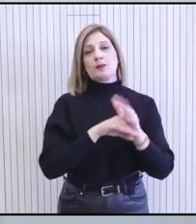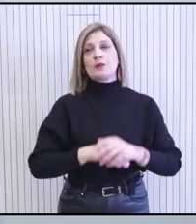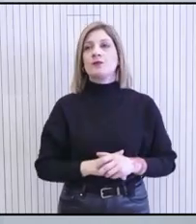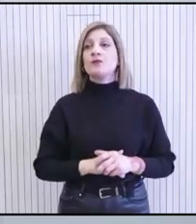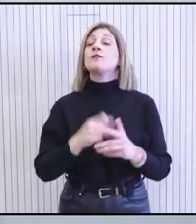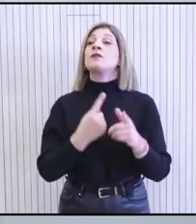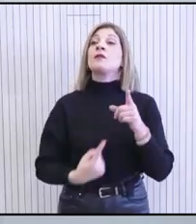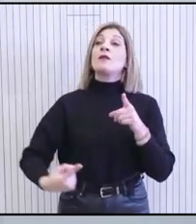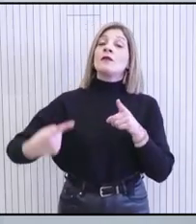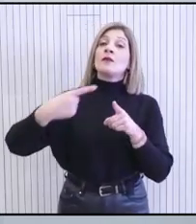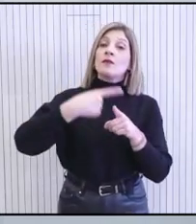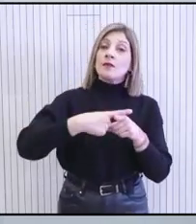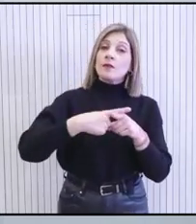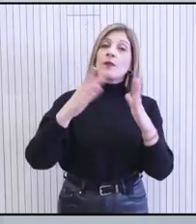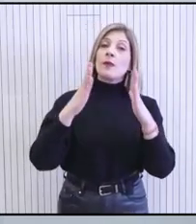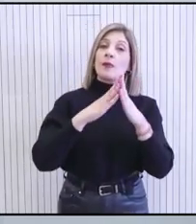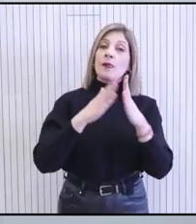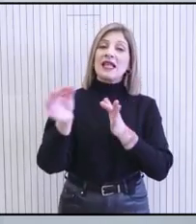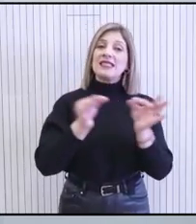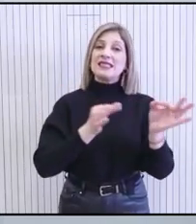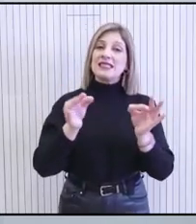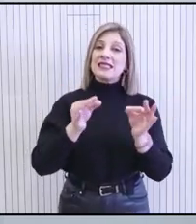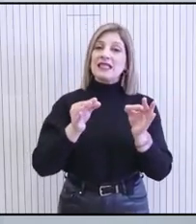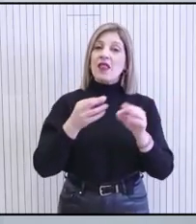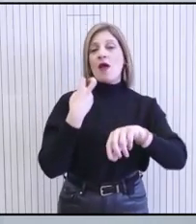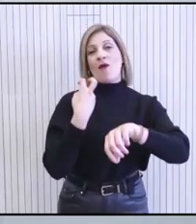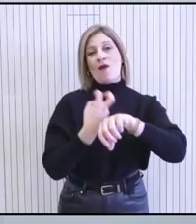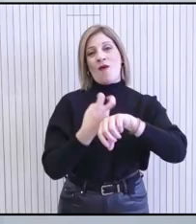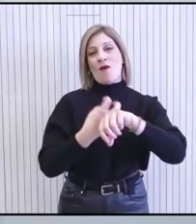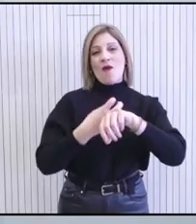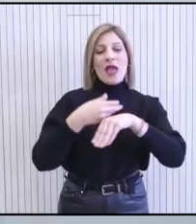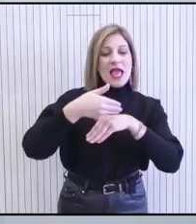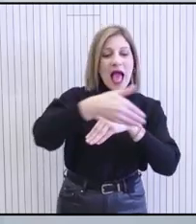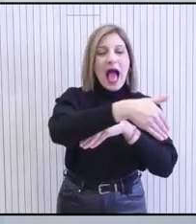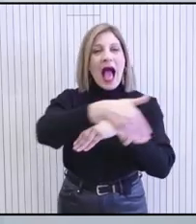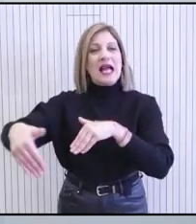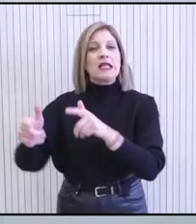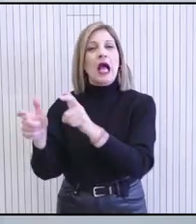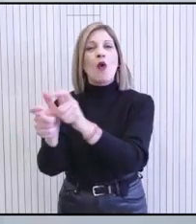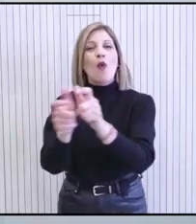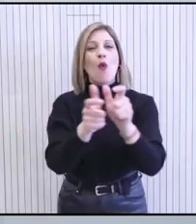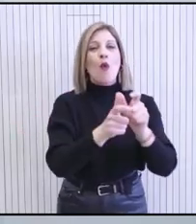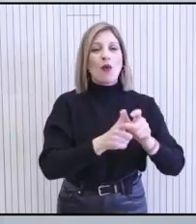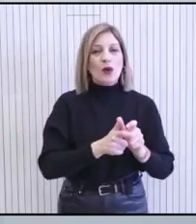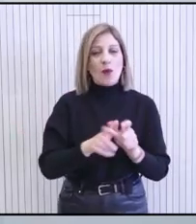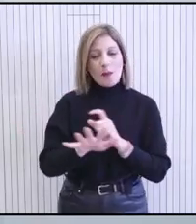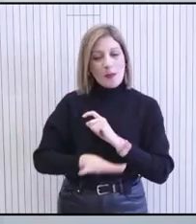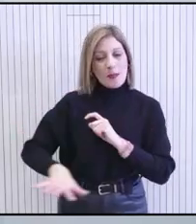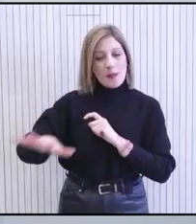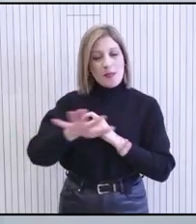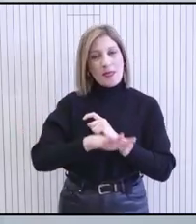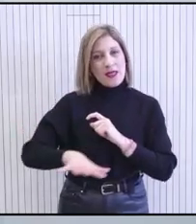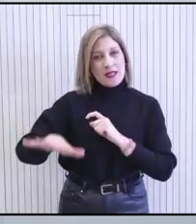Επιπλέον, υλοποιούνται τα στεγαστικά σχέδια αναζωγόνησης ορεινών, ακριτικών και μειονεκτικών περιοχών και συγκεκριμένων περιοχών της